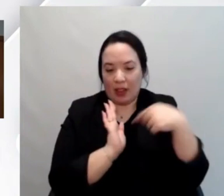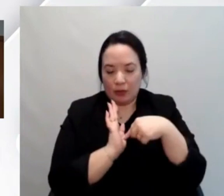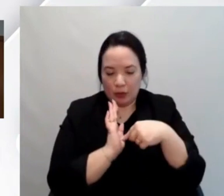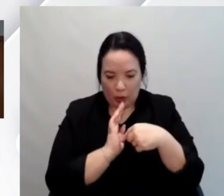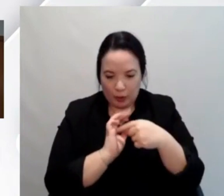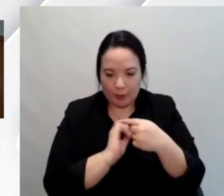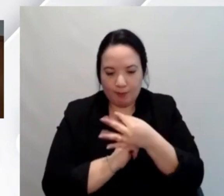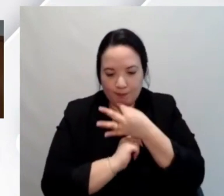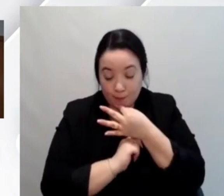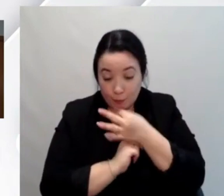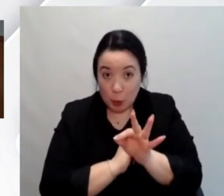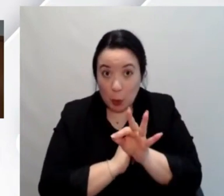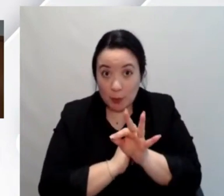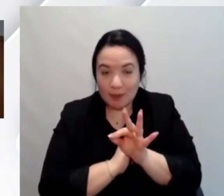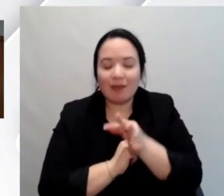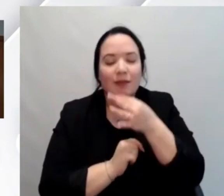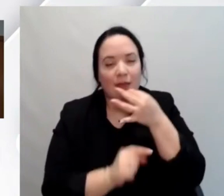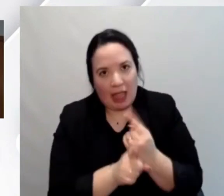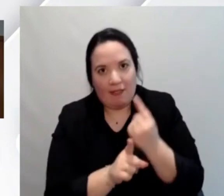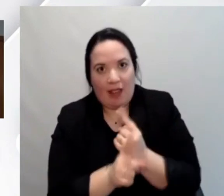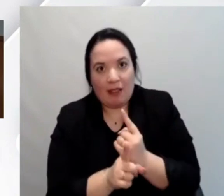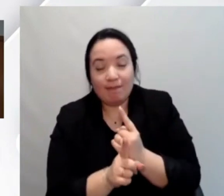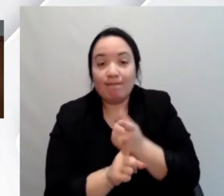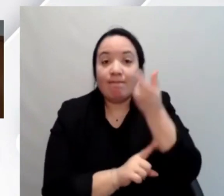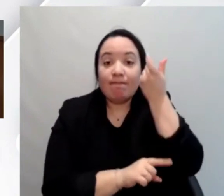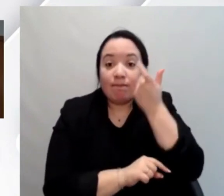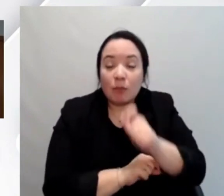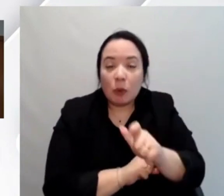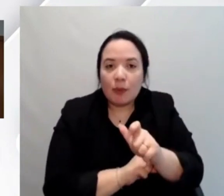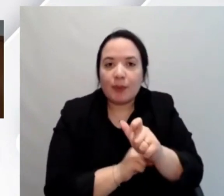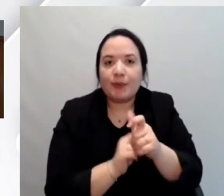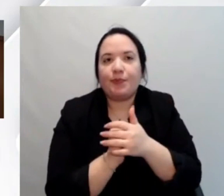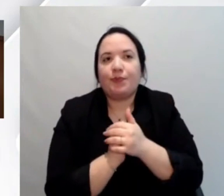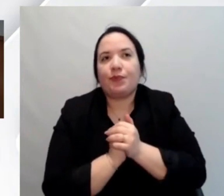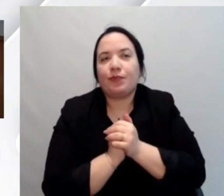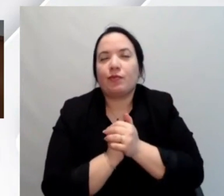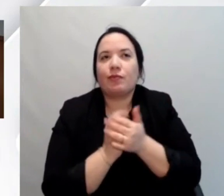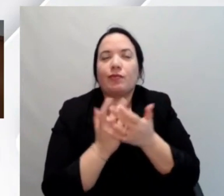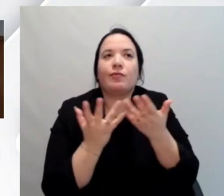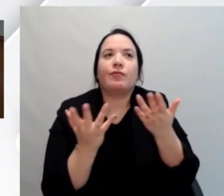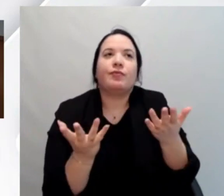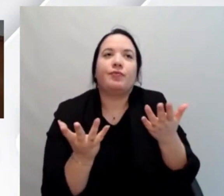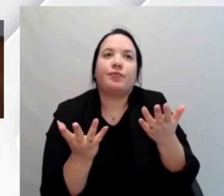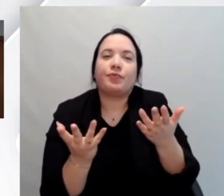e si deve fare si deve fare perché alla fine